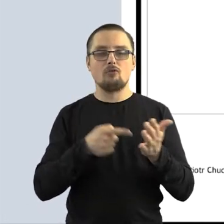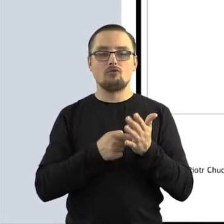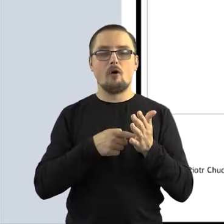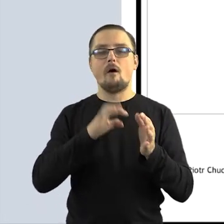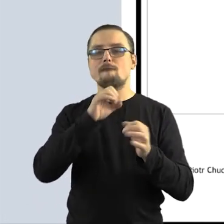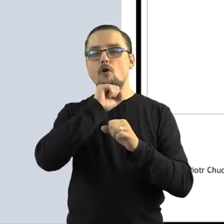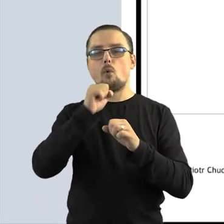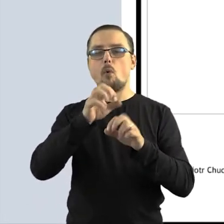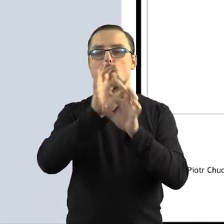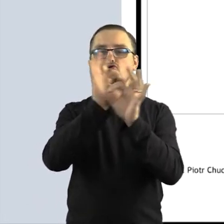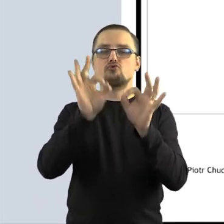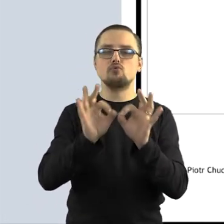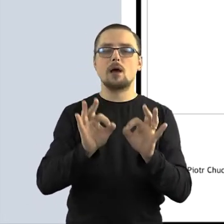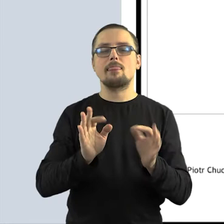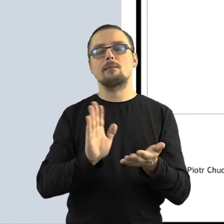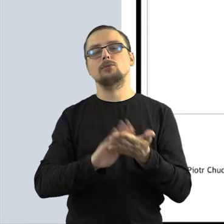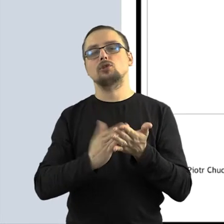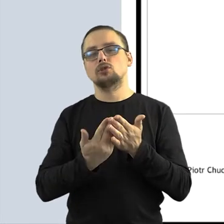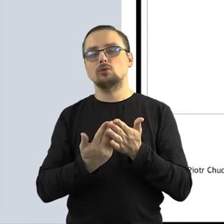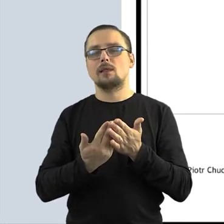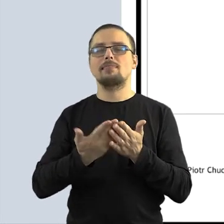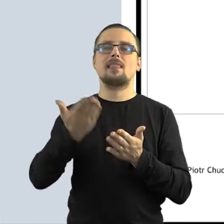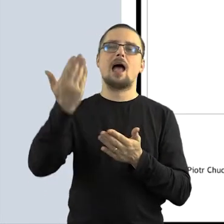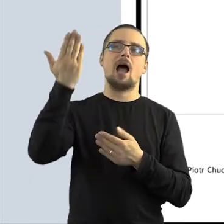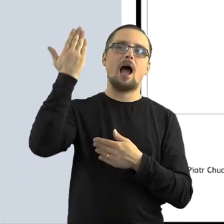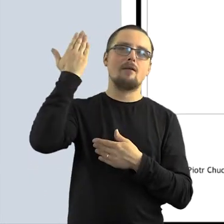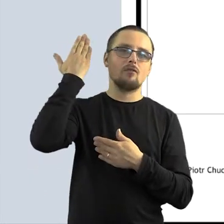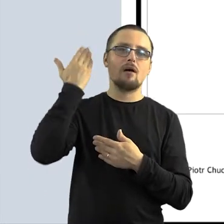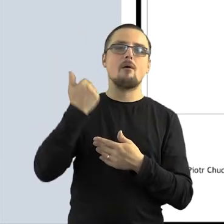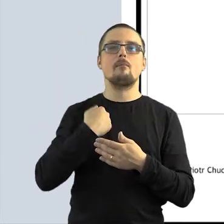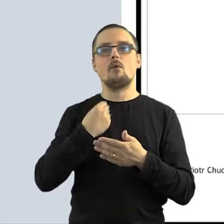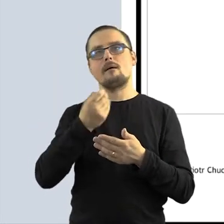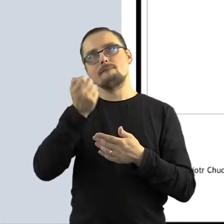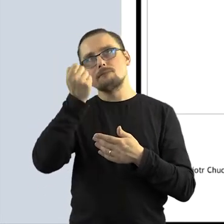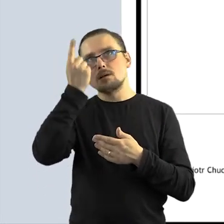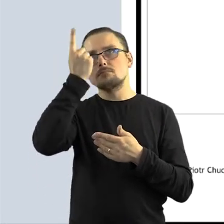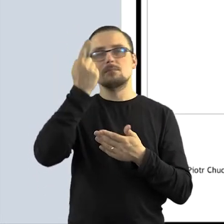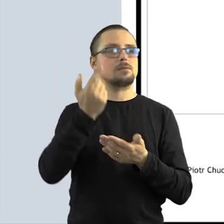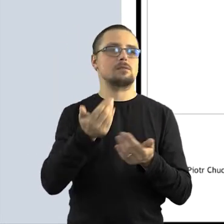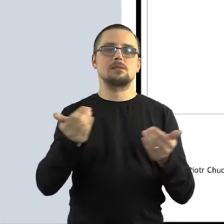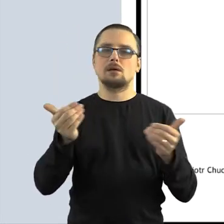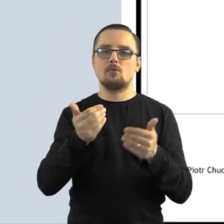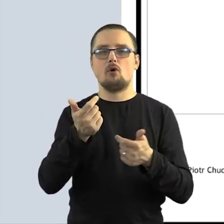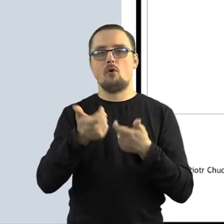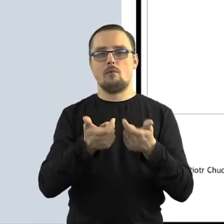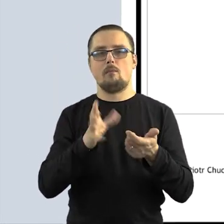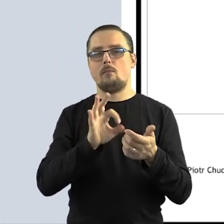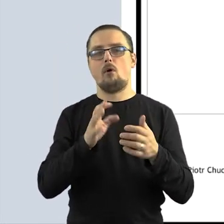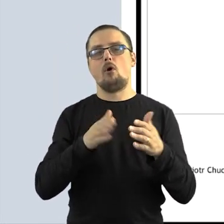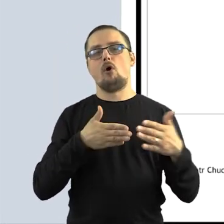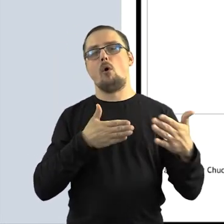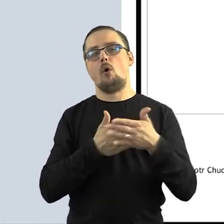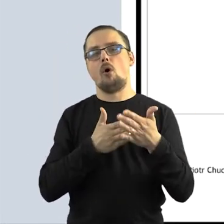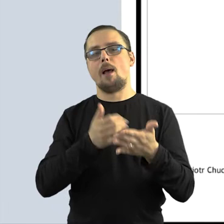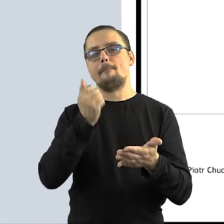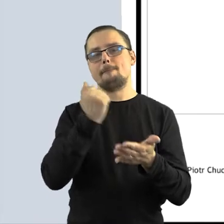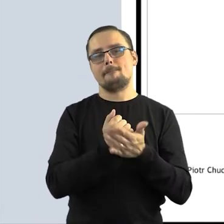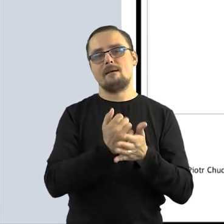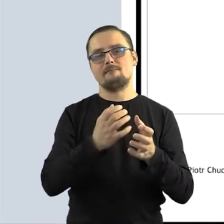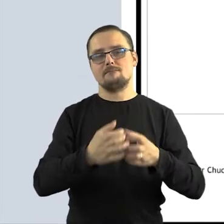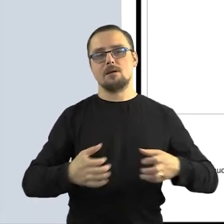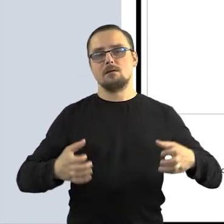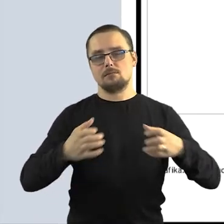nic ze sztuką, która powstała w dawnych czasach nie możemy zrobić właśnie ze względu na ochronę praw majątkowych. No bo jeśli